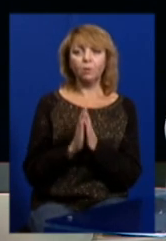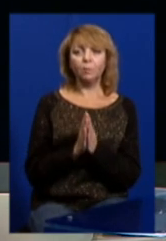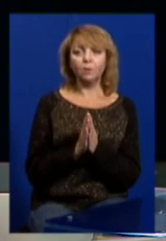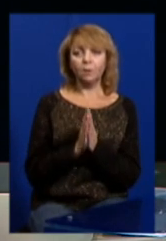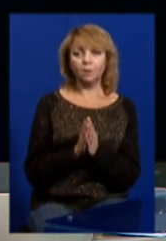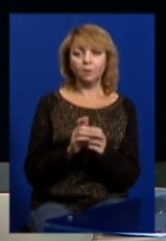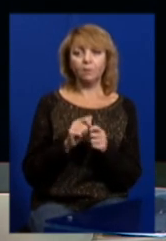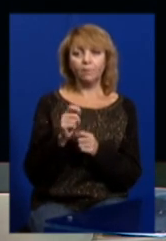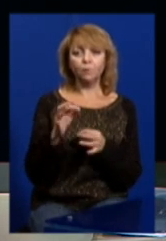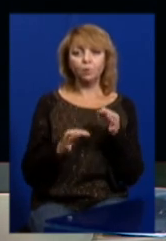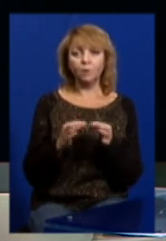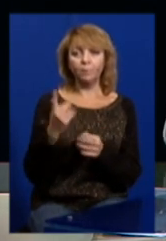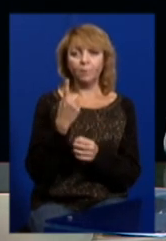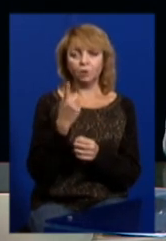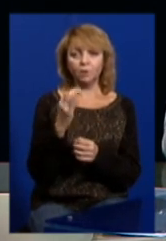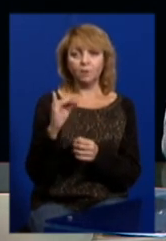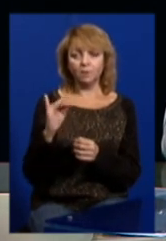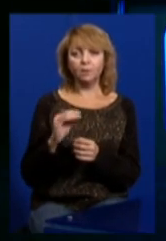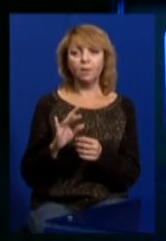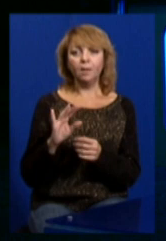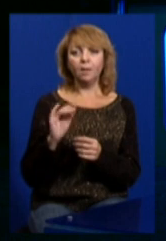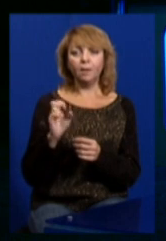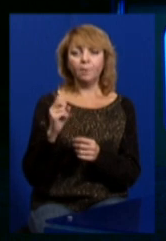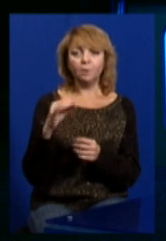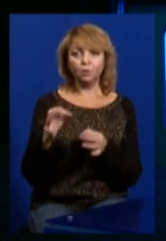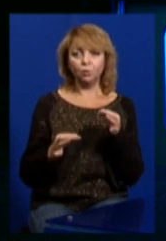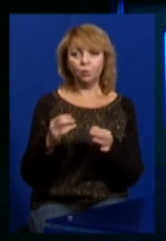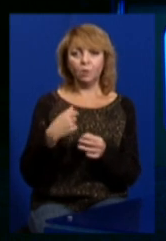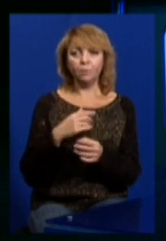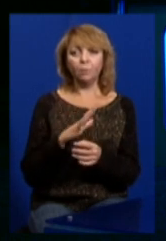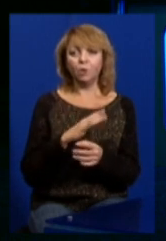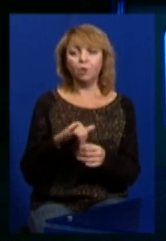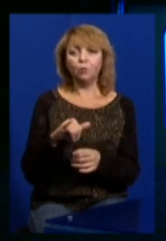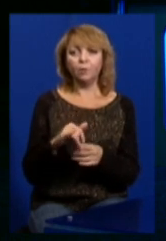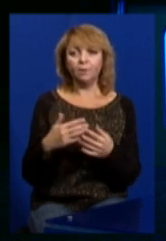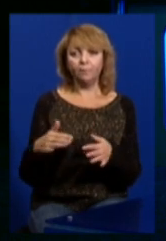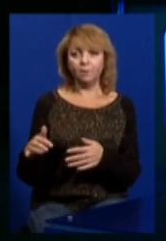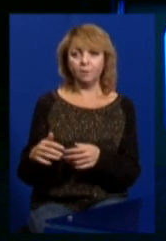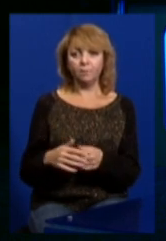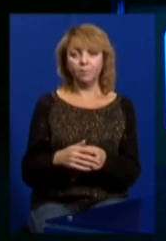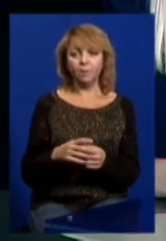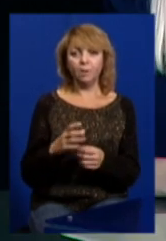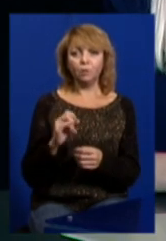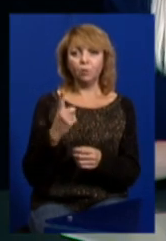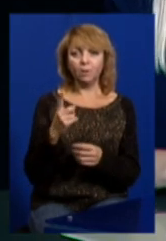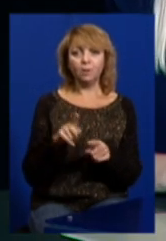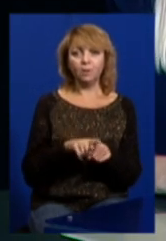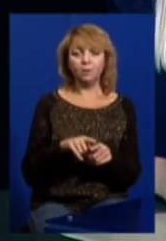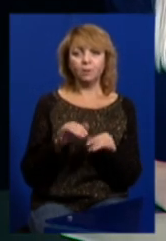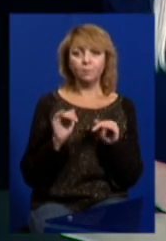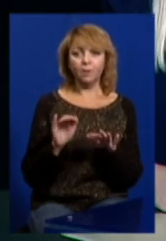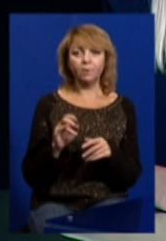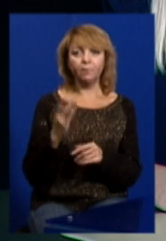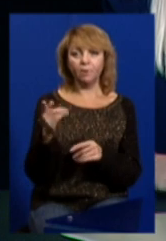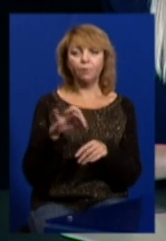в суді першої інстанції, і в апеляційному суді. Тобто нам діватись ніколи було. Чи одна така резоносна справа, не ви її